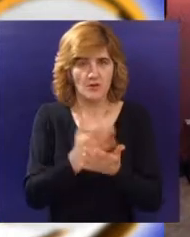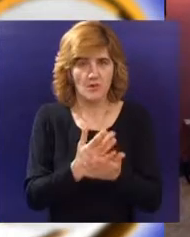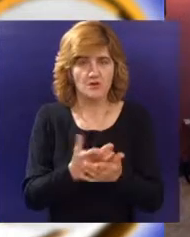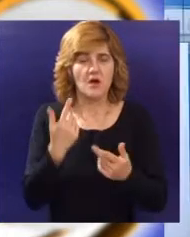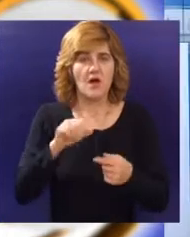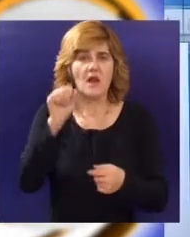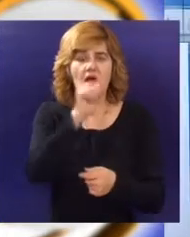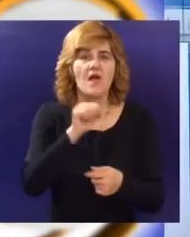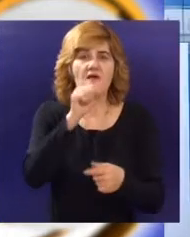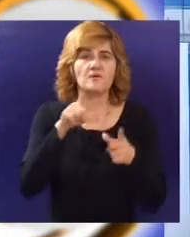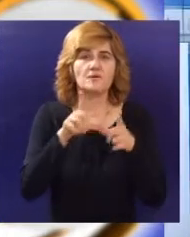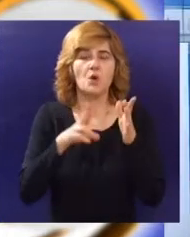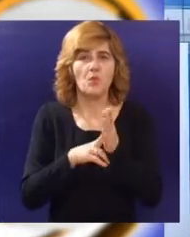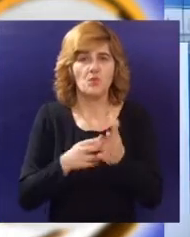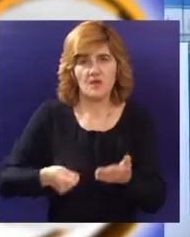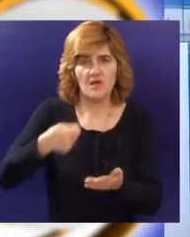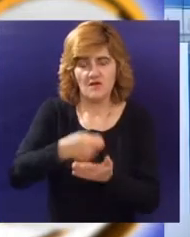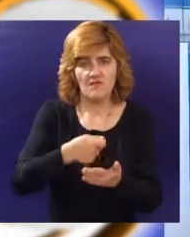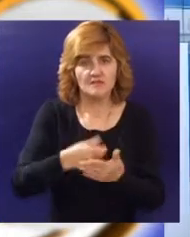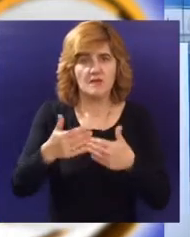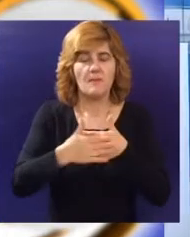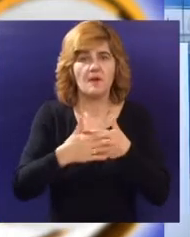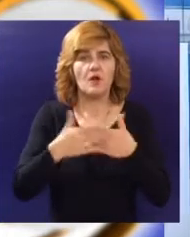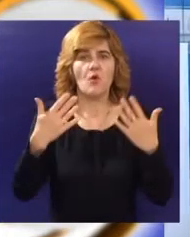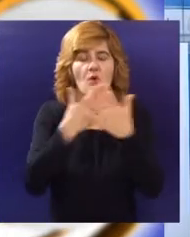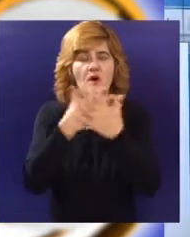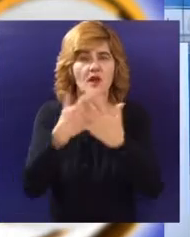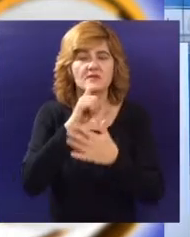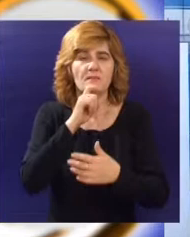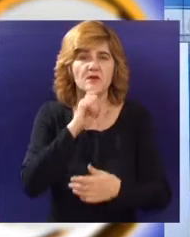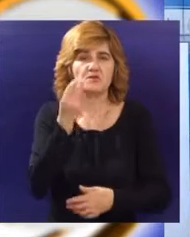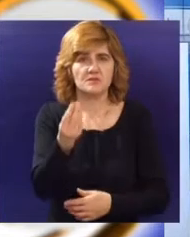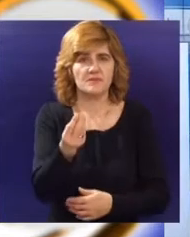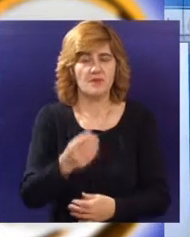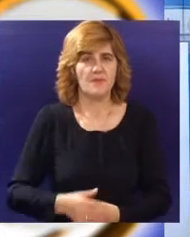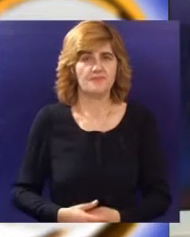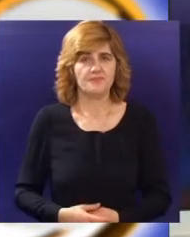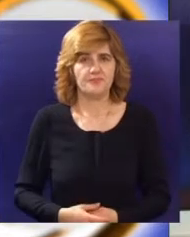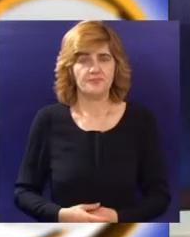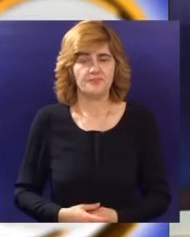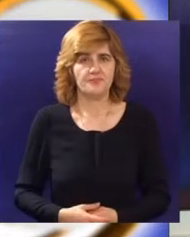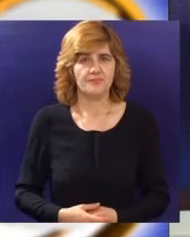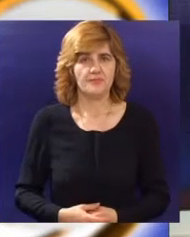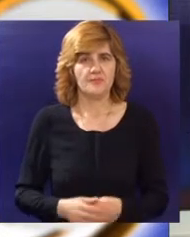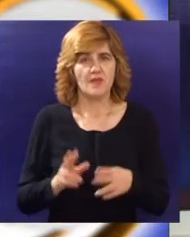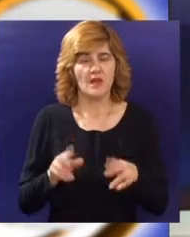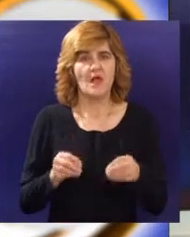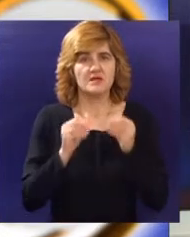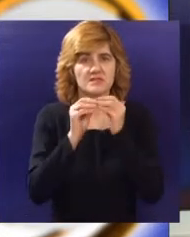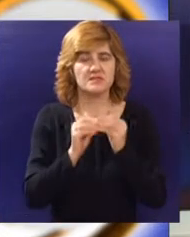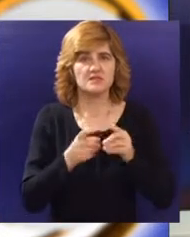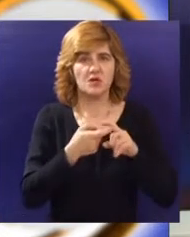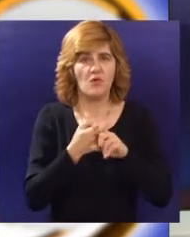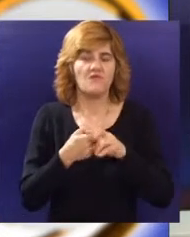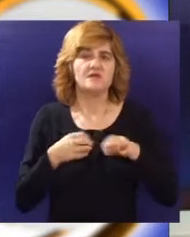sufinansira ga Evropska unija u sklopu IPA preko graničnog programa Mađarska Srbija. Na sastanku Saveta za